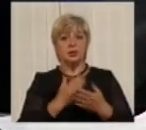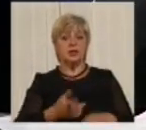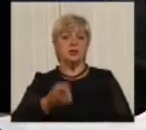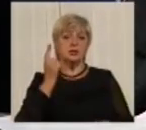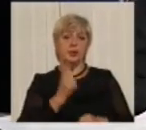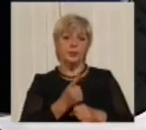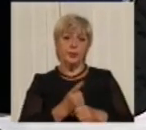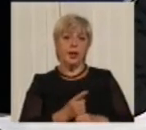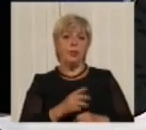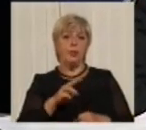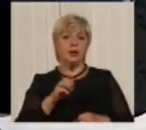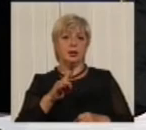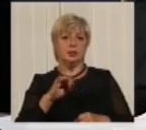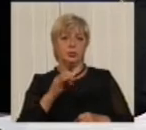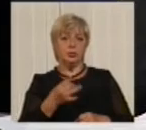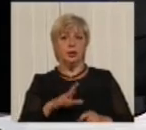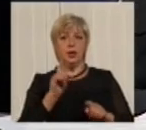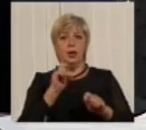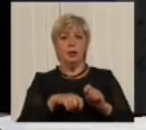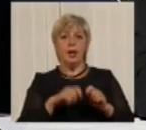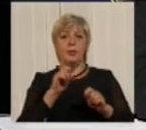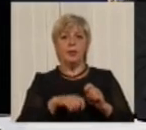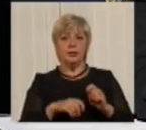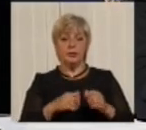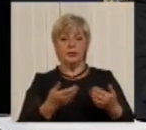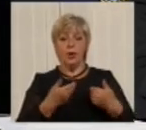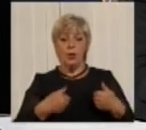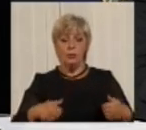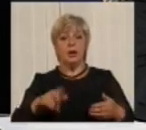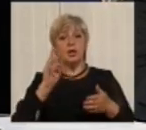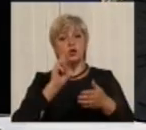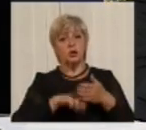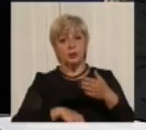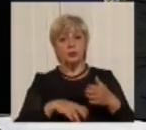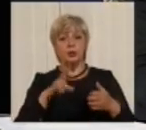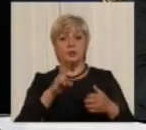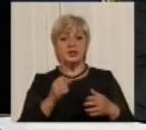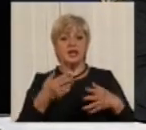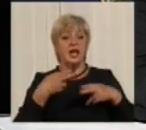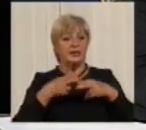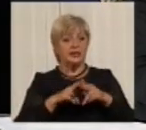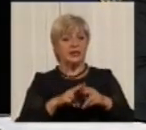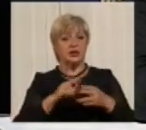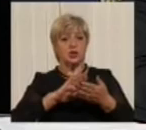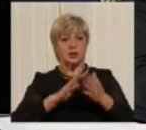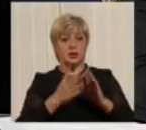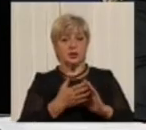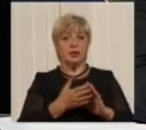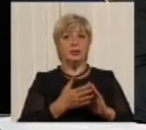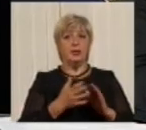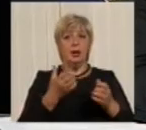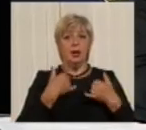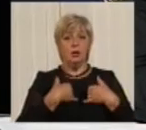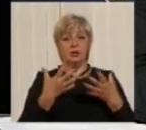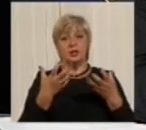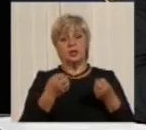саме підприємств цих. Ми штрафуємо за технічний стан незадовільний, ми штрафуємо водіїв. А у нас ще є